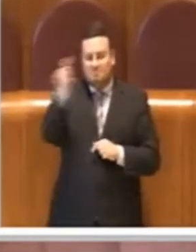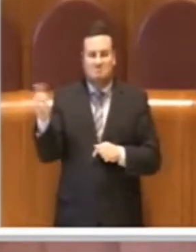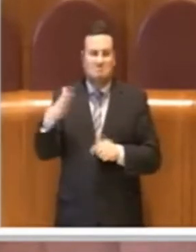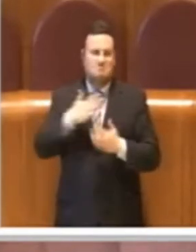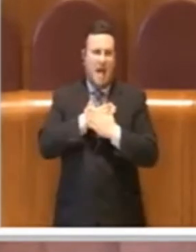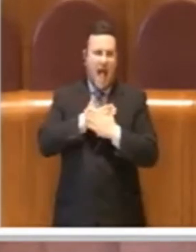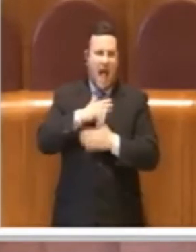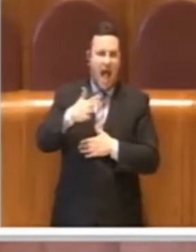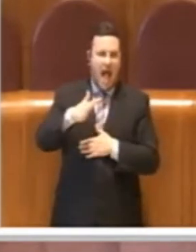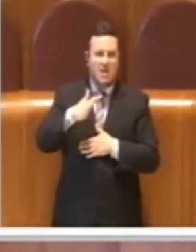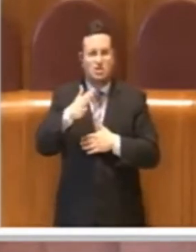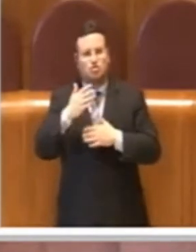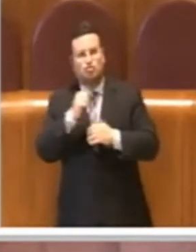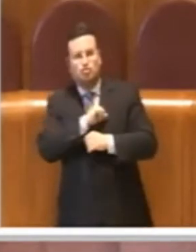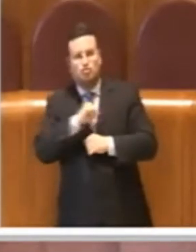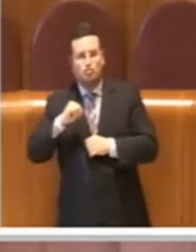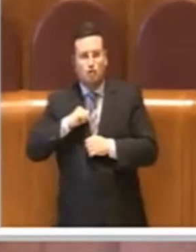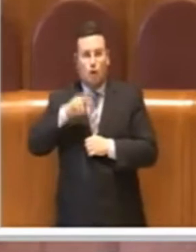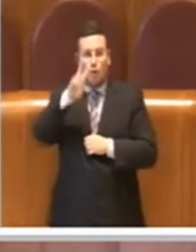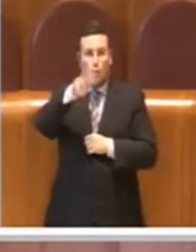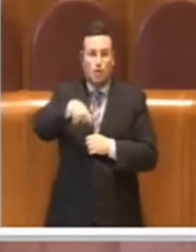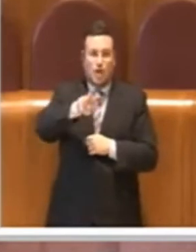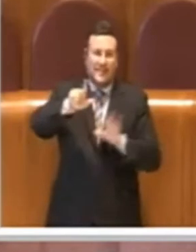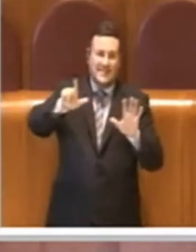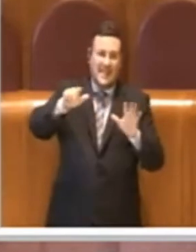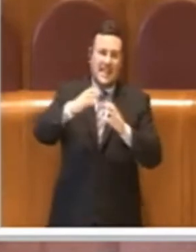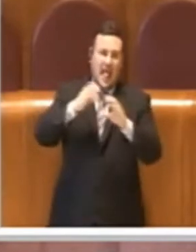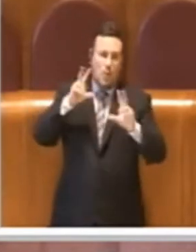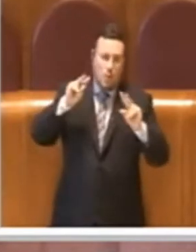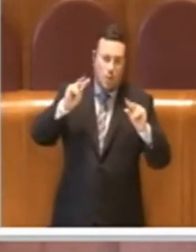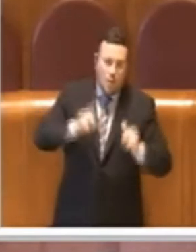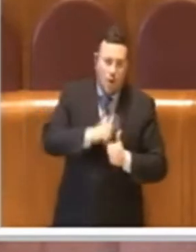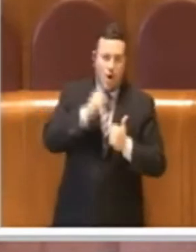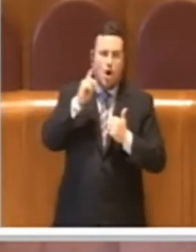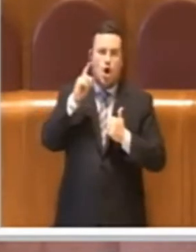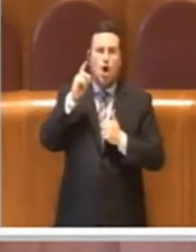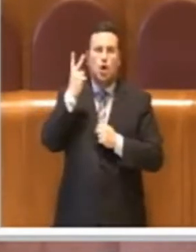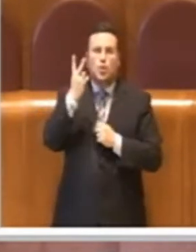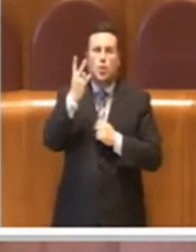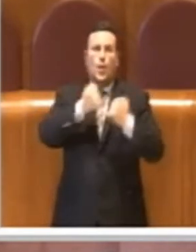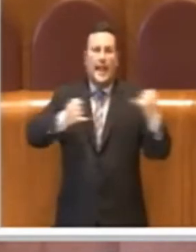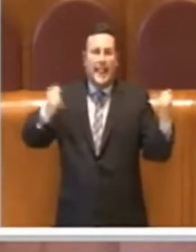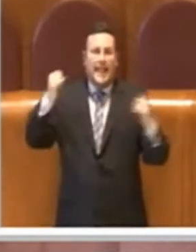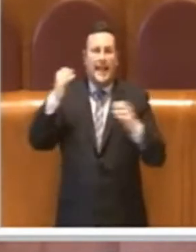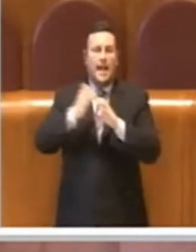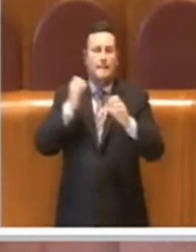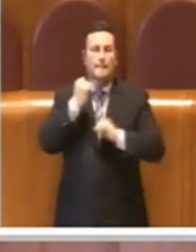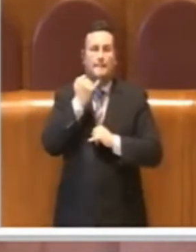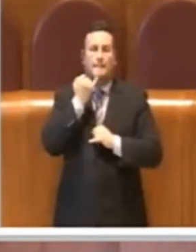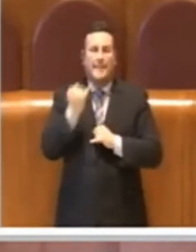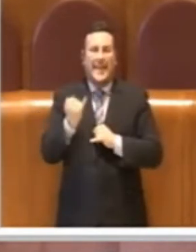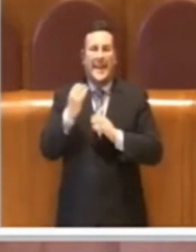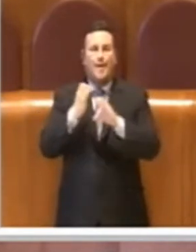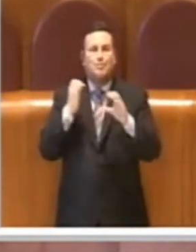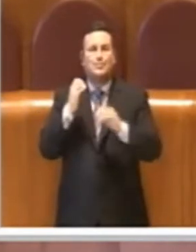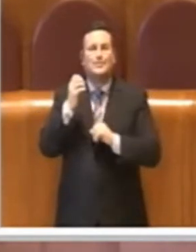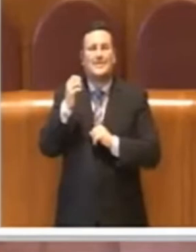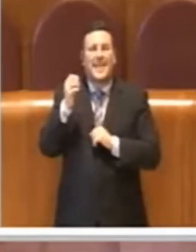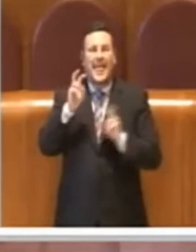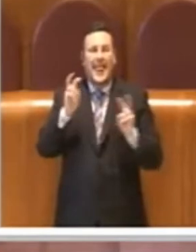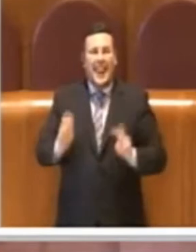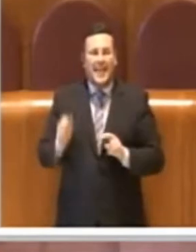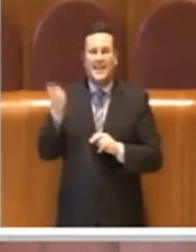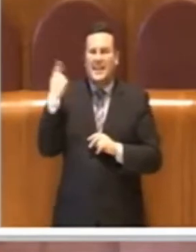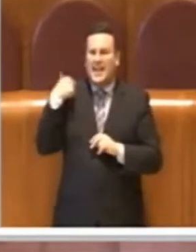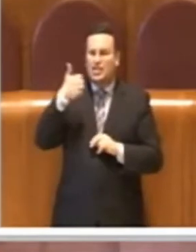introdotto 227 nuovi autobus, abbiamo introdotto due linee di minibus elettrici, anche questa mi ha chiesto ieri di prendere il 119, in pochi